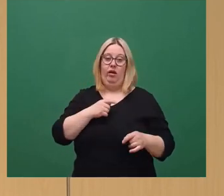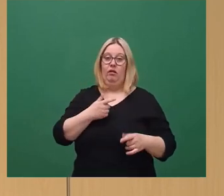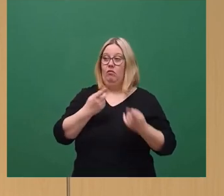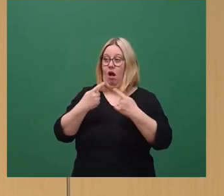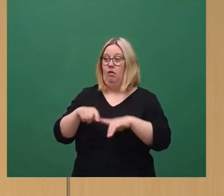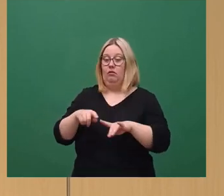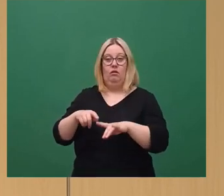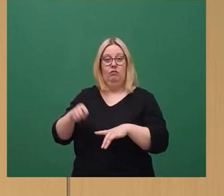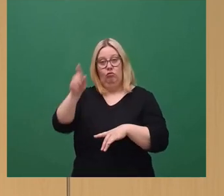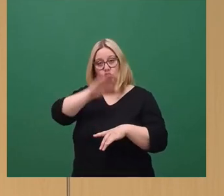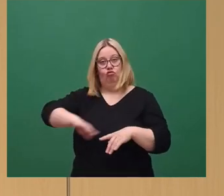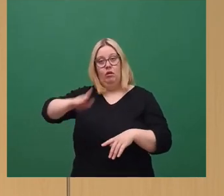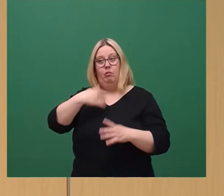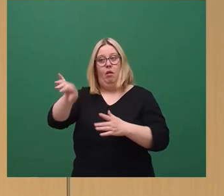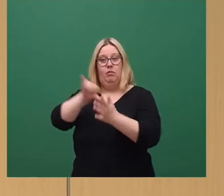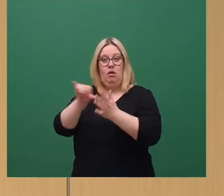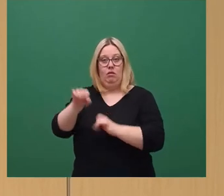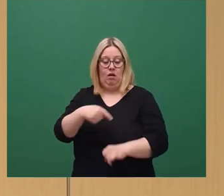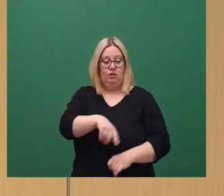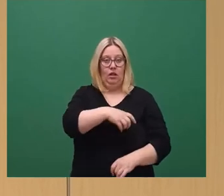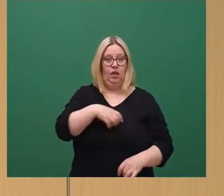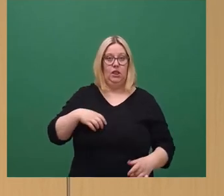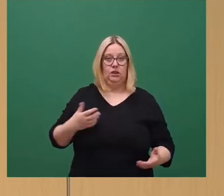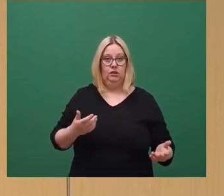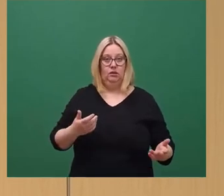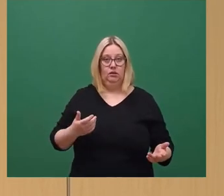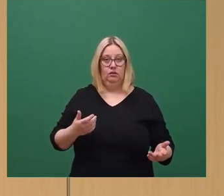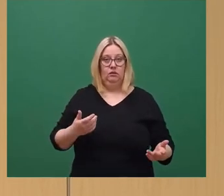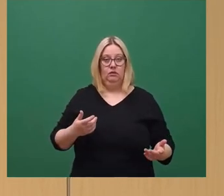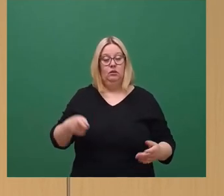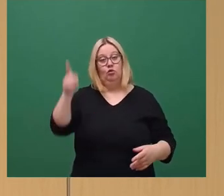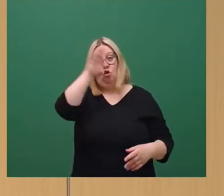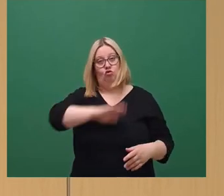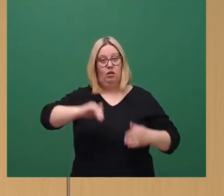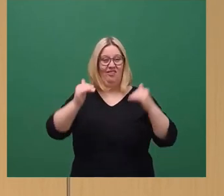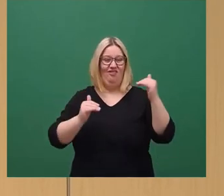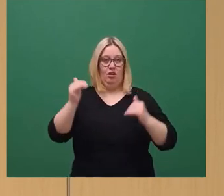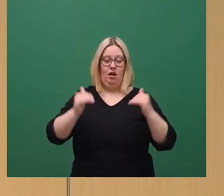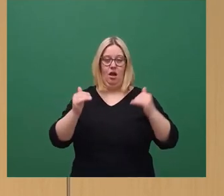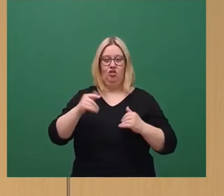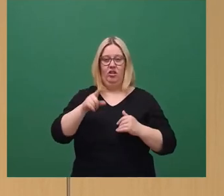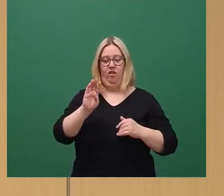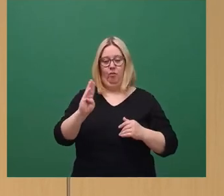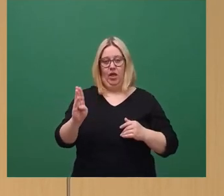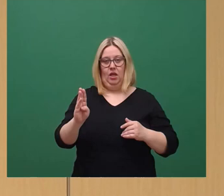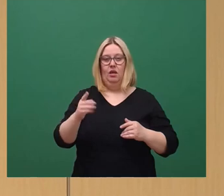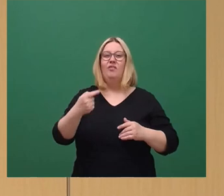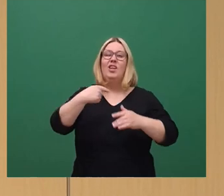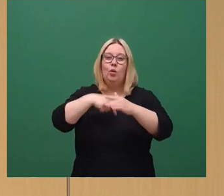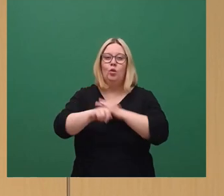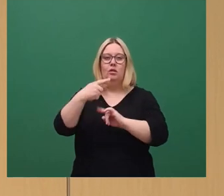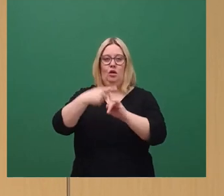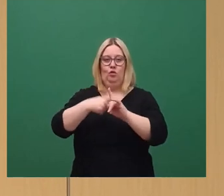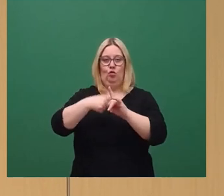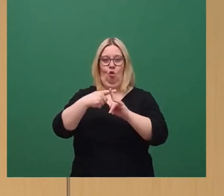Deutschland deutlich mehr gezahlt werden kann. In dem deutschlandweiten Vergleich sind die DVB übrigens deutlich unter dem durchschnittlichen